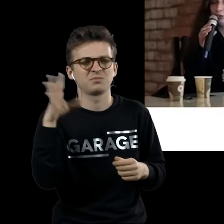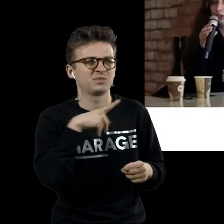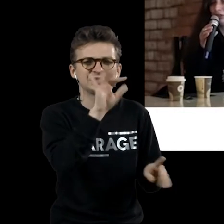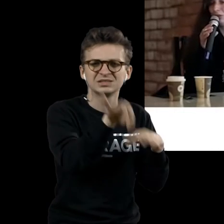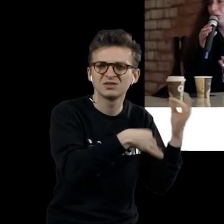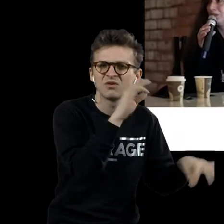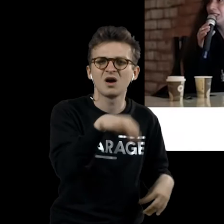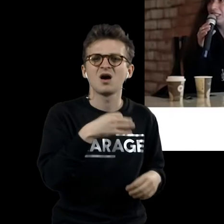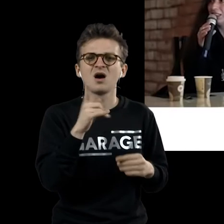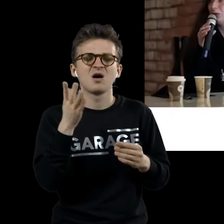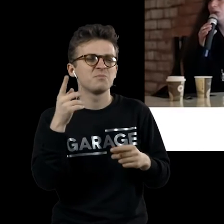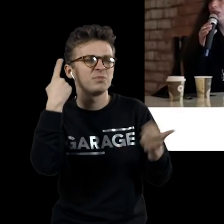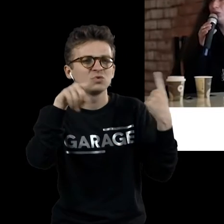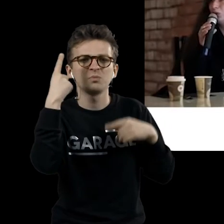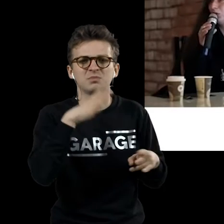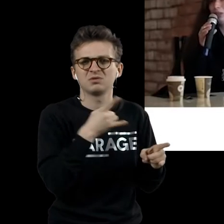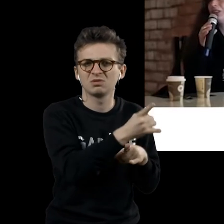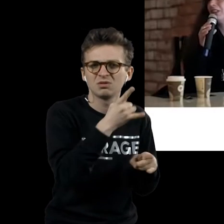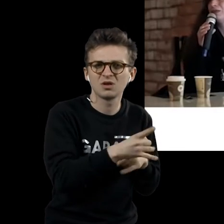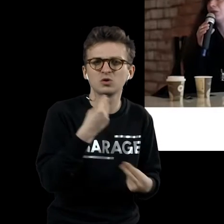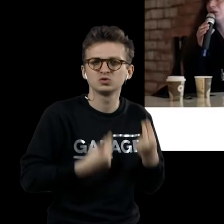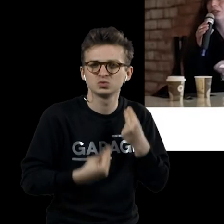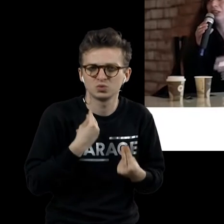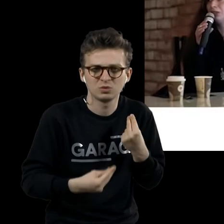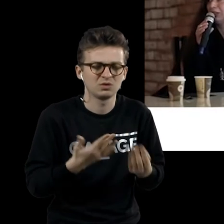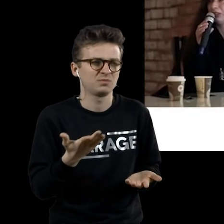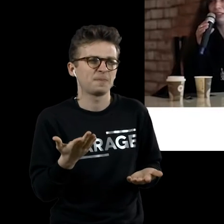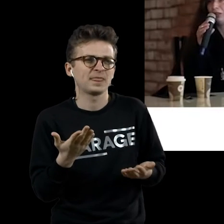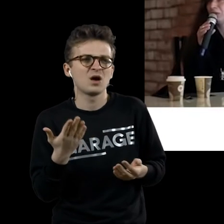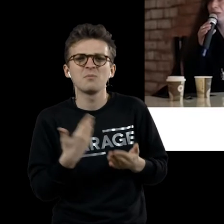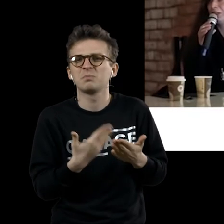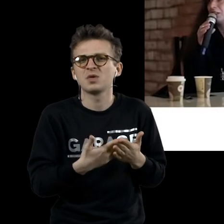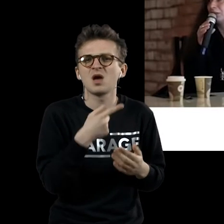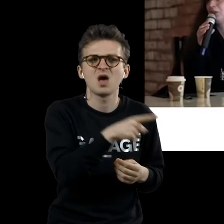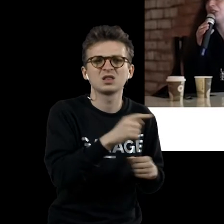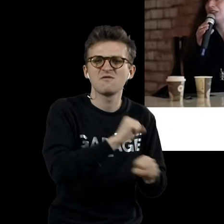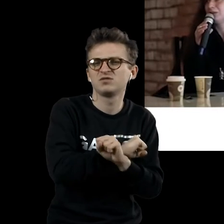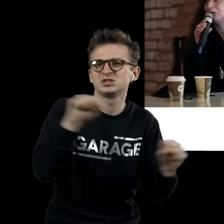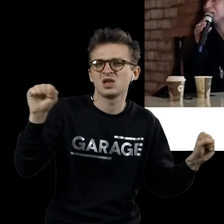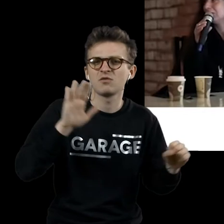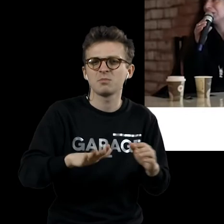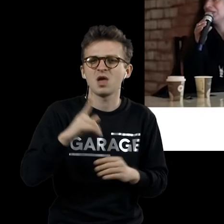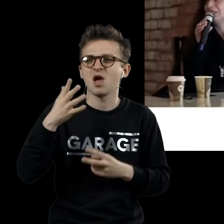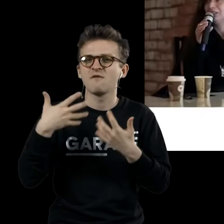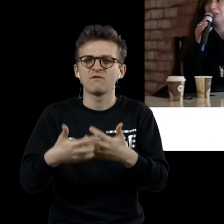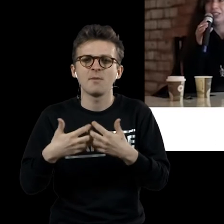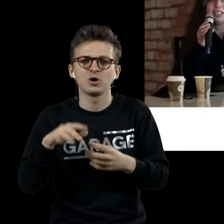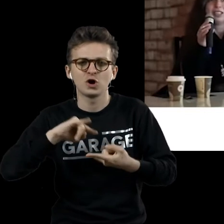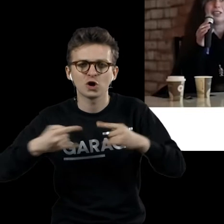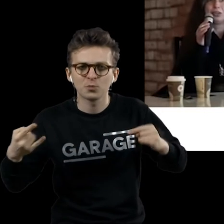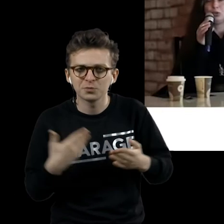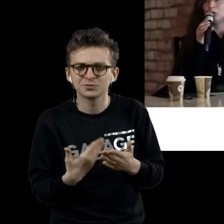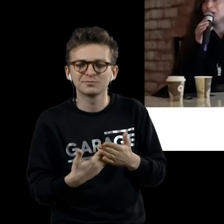придумывали больше всего идиотских, шуточных метафор, что это взрыв на фабрике кирпичей, что-то там так далее,